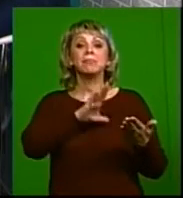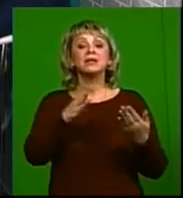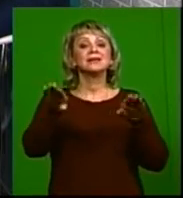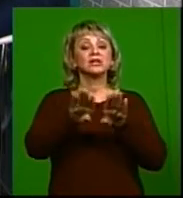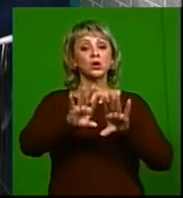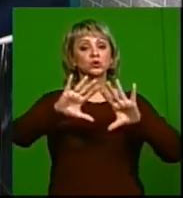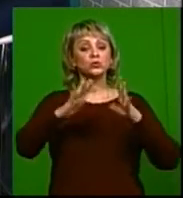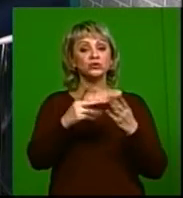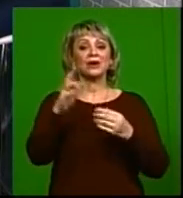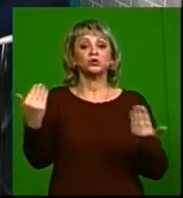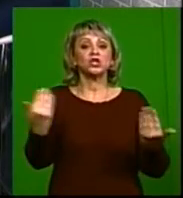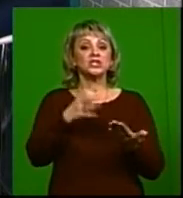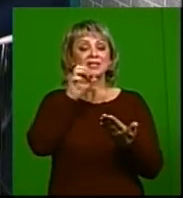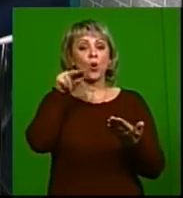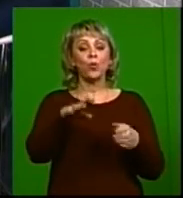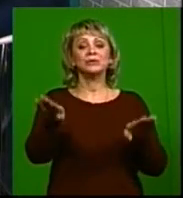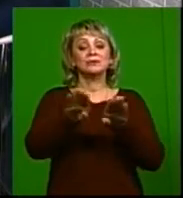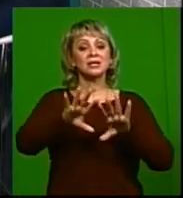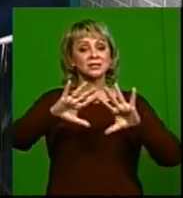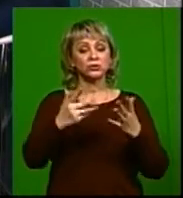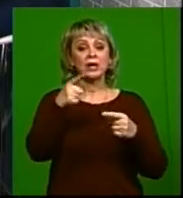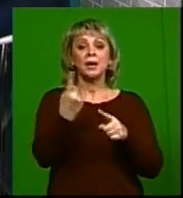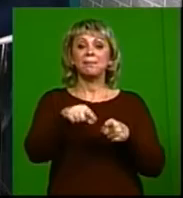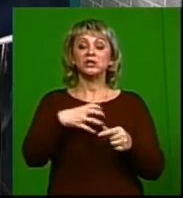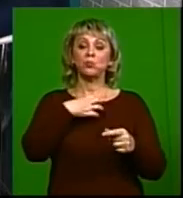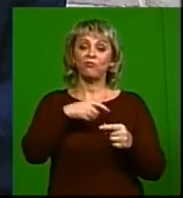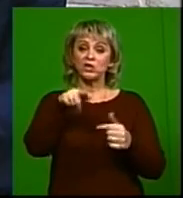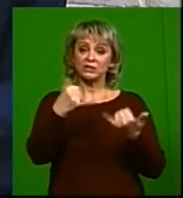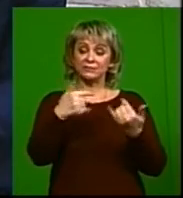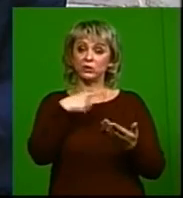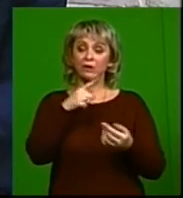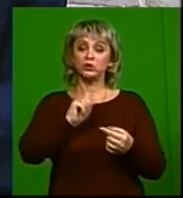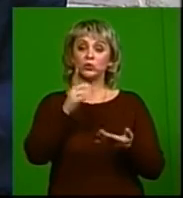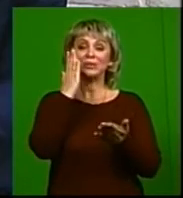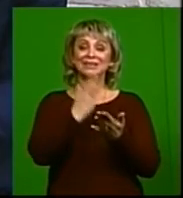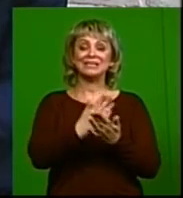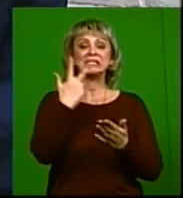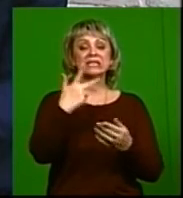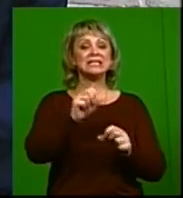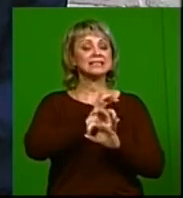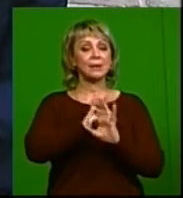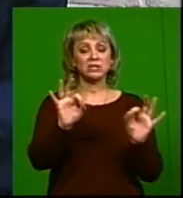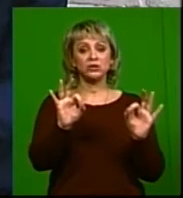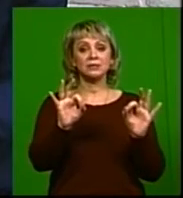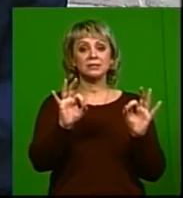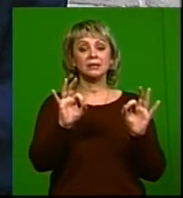случилось в моей жизни. Да, и поэтому очень важно сегодня говорить о том, что есть три замечательных